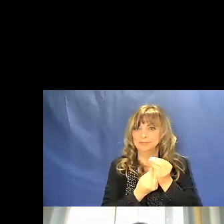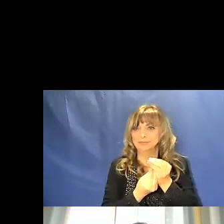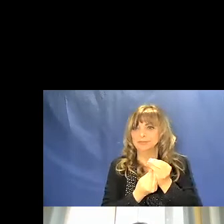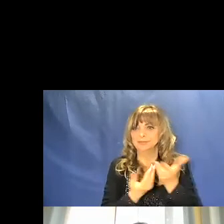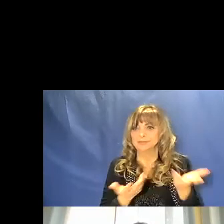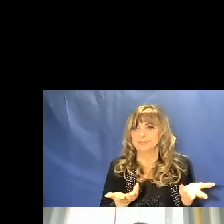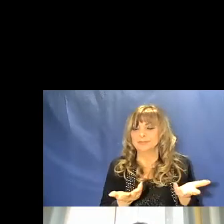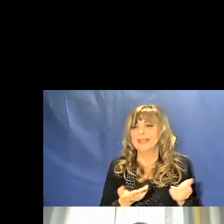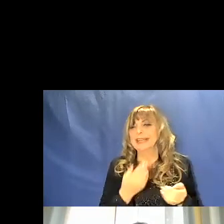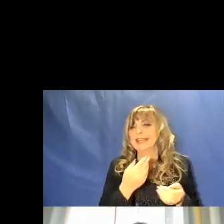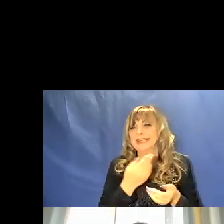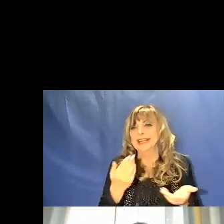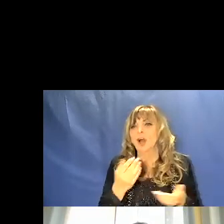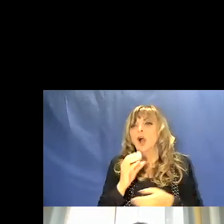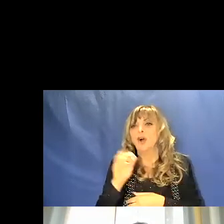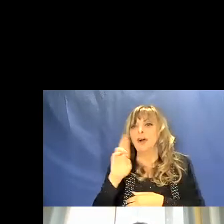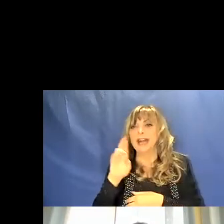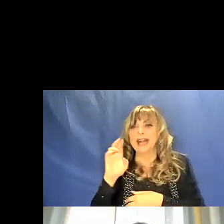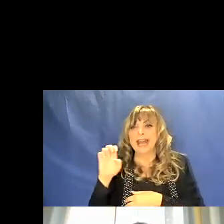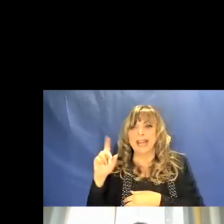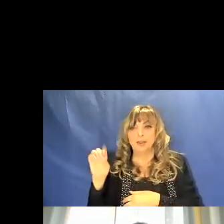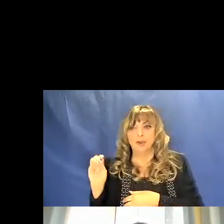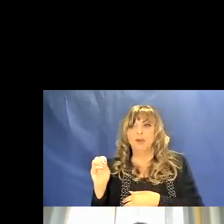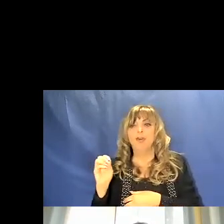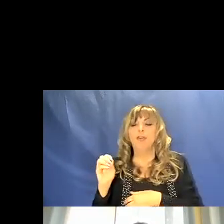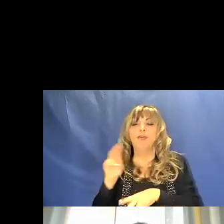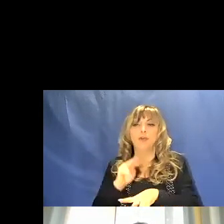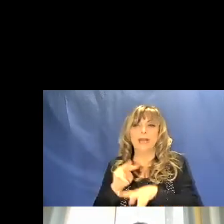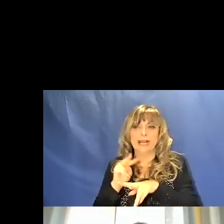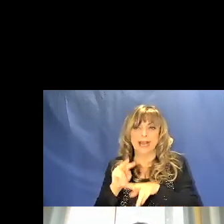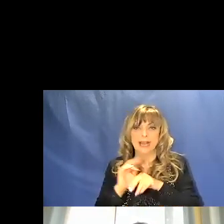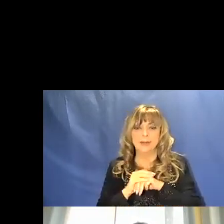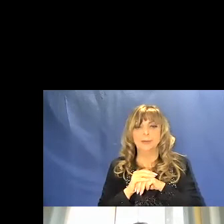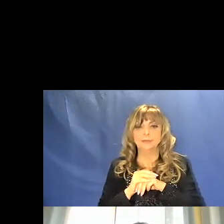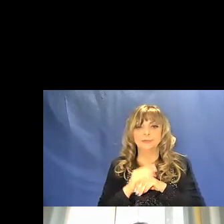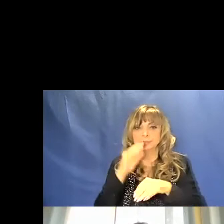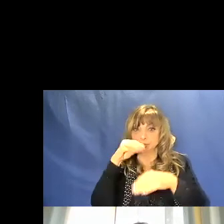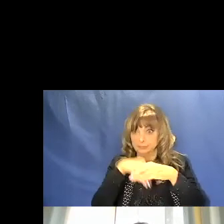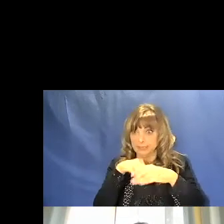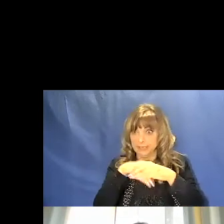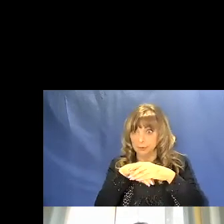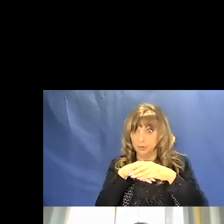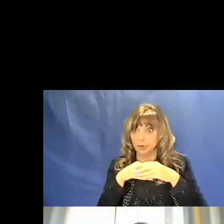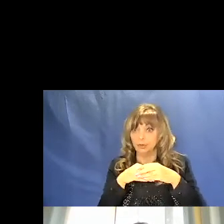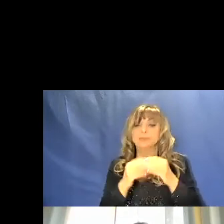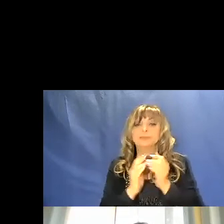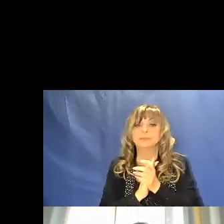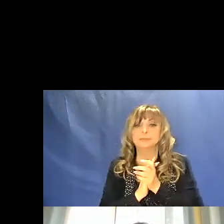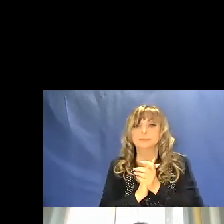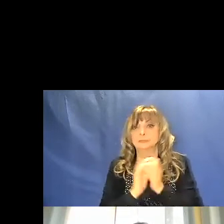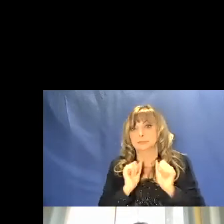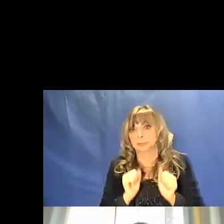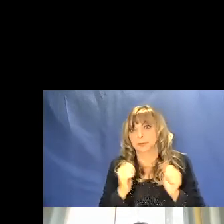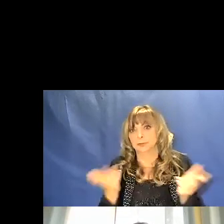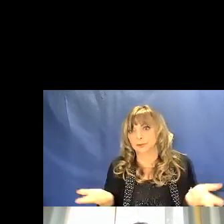corredo funerario all'interno di questa sepoltura che vi sto mostrando ma potrei farvi